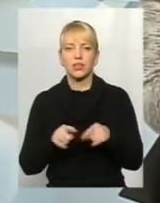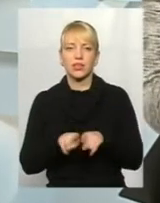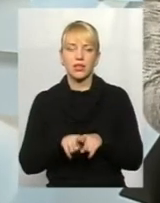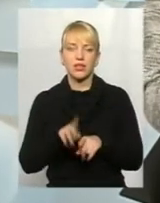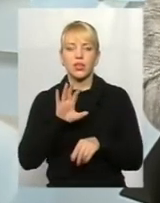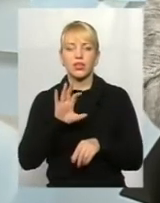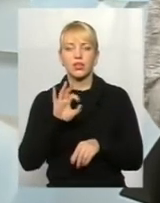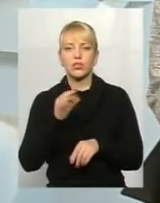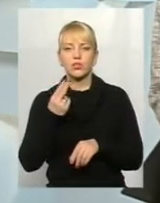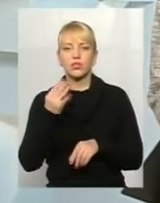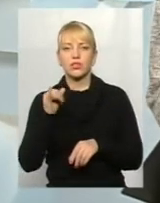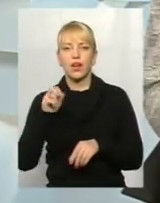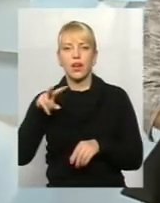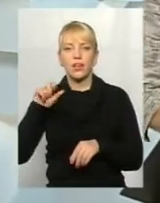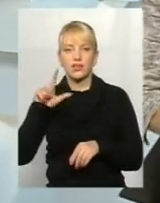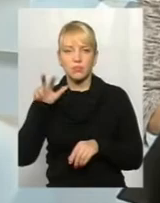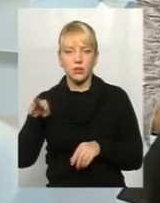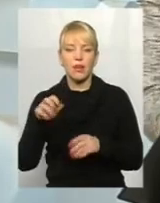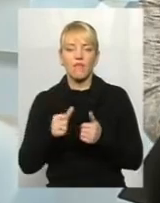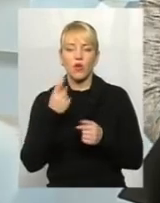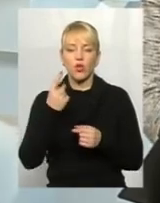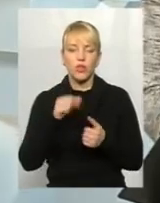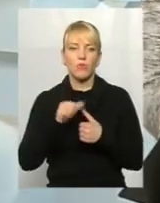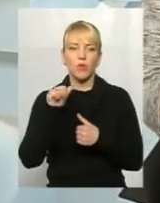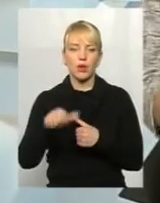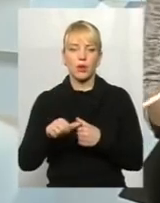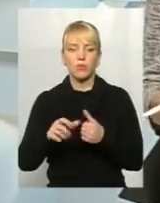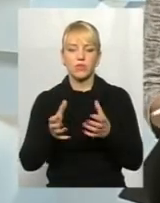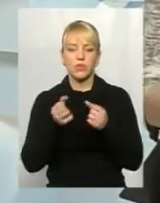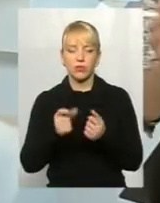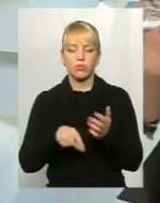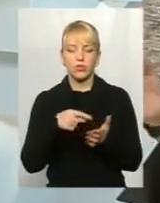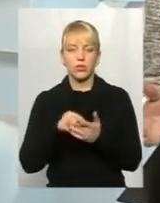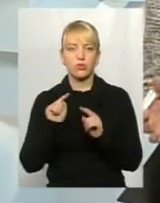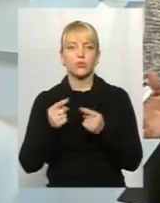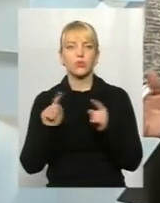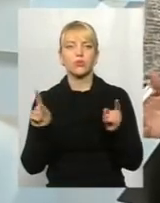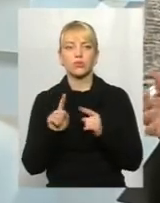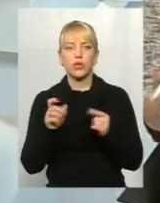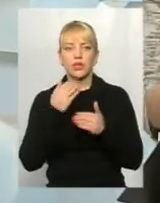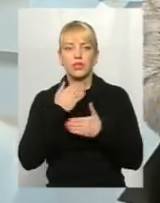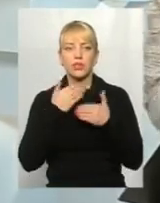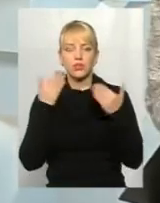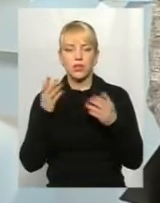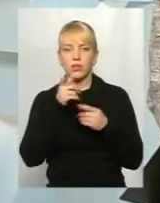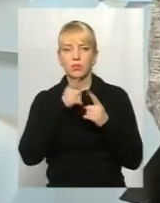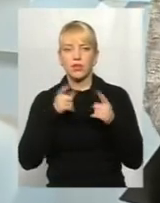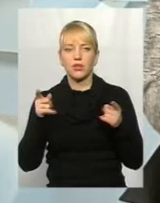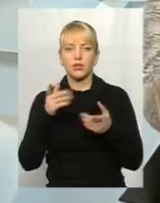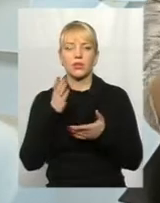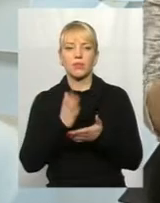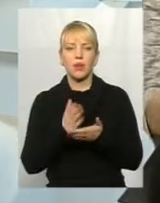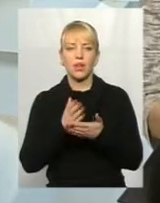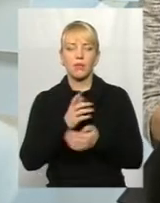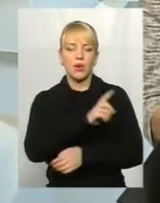соціалізм в одному окремо взятому містечку. Тому що за останній період маємо і ліки на